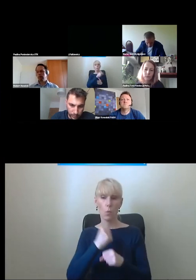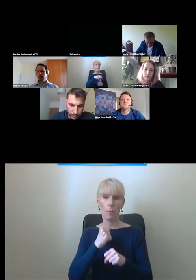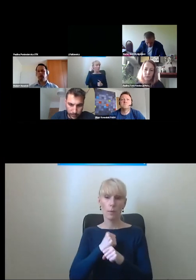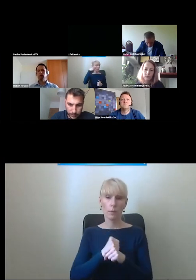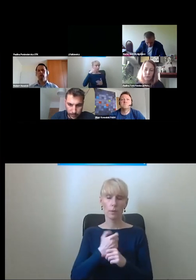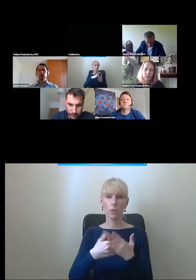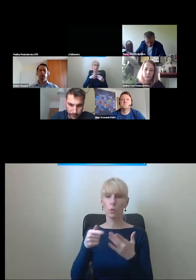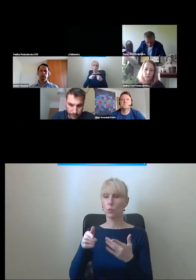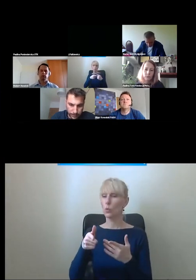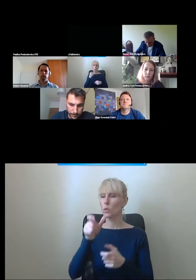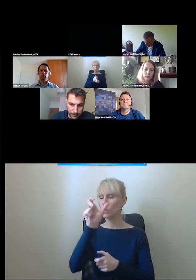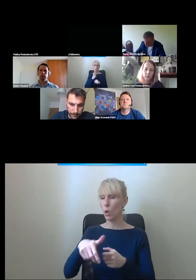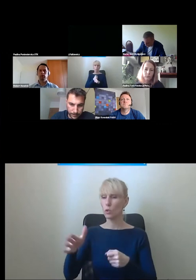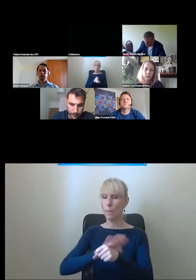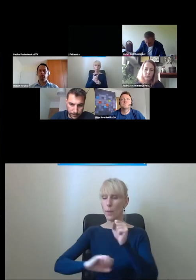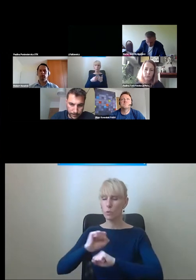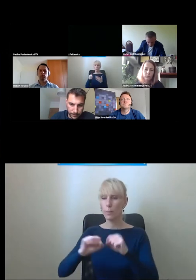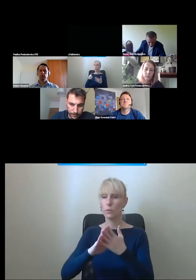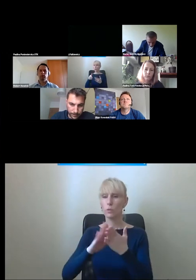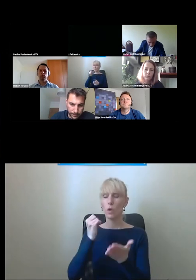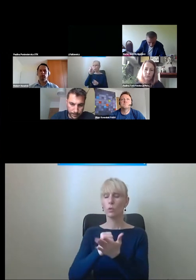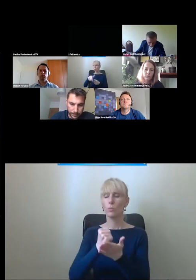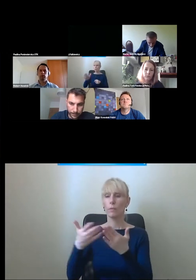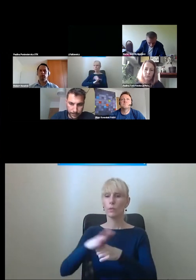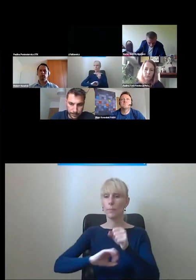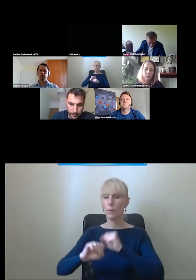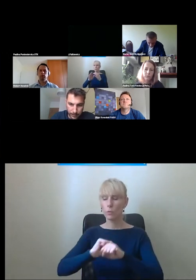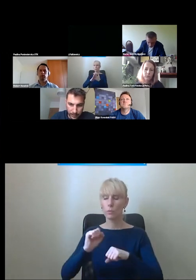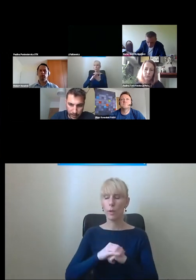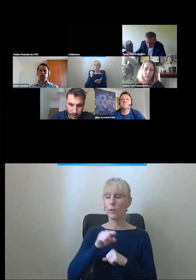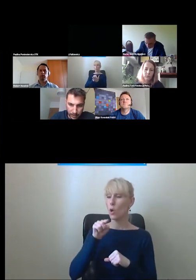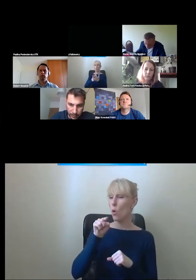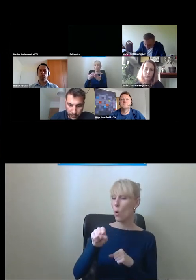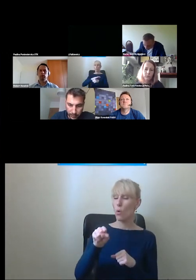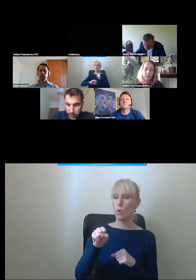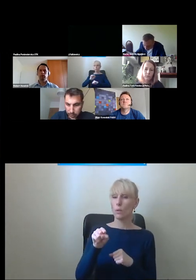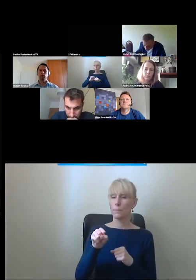stanowisko pełnosprawnych do spraw osób niepełnosprawnych chociażby z takich ostatnich rzeczy.